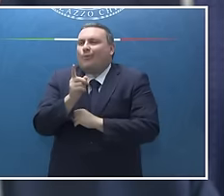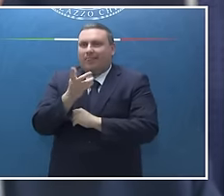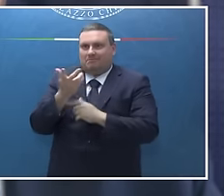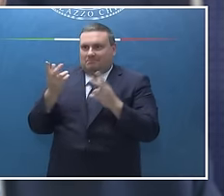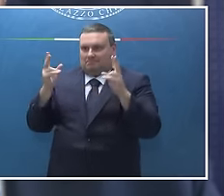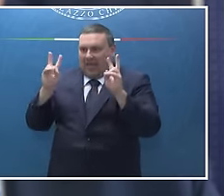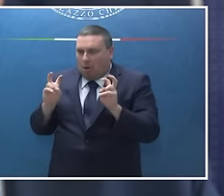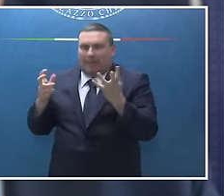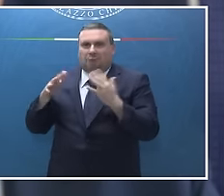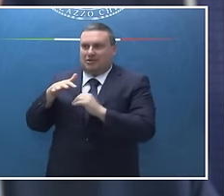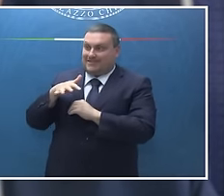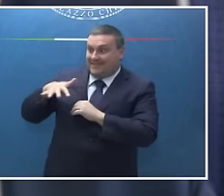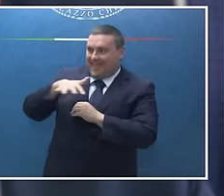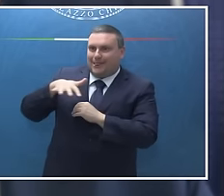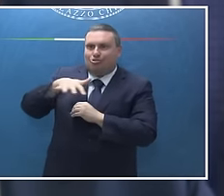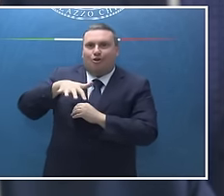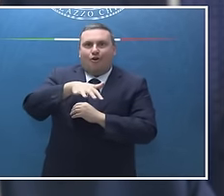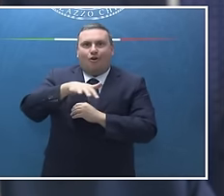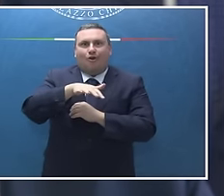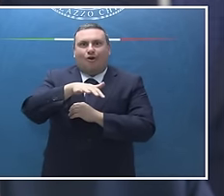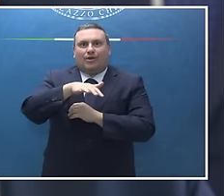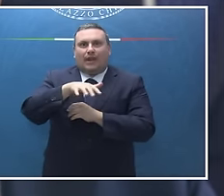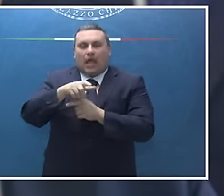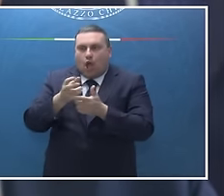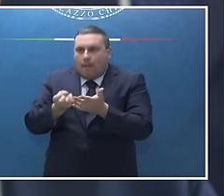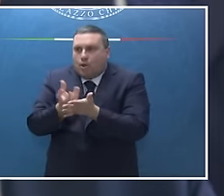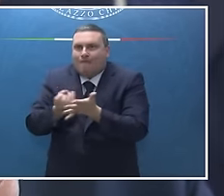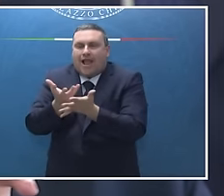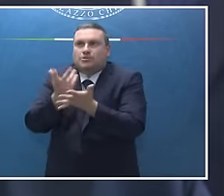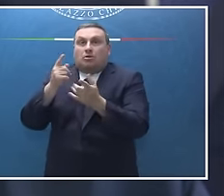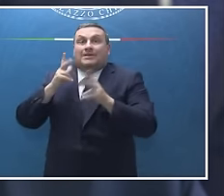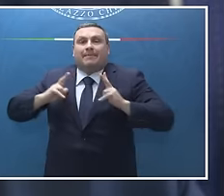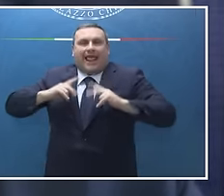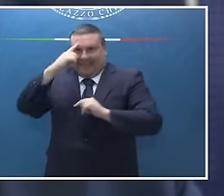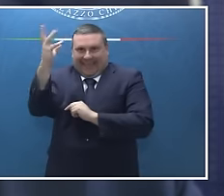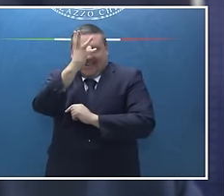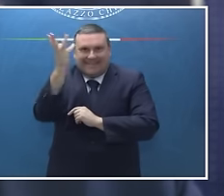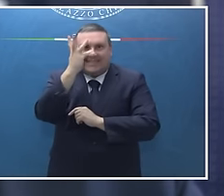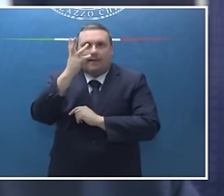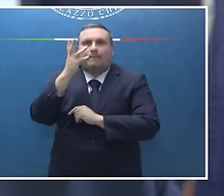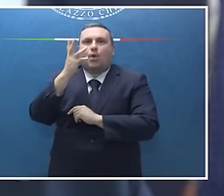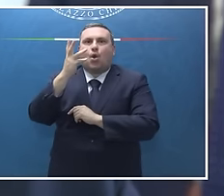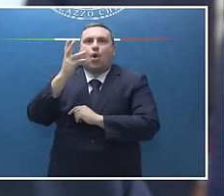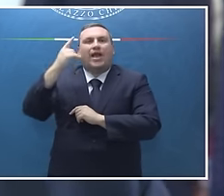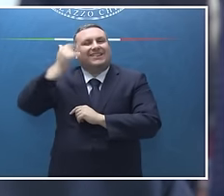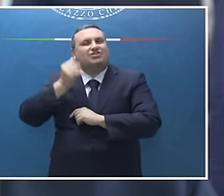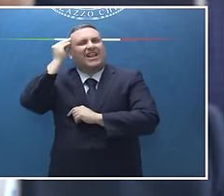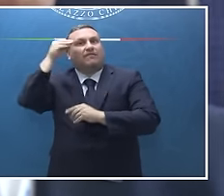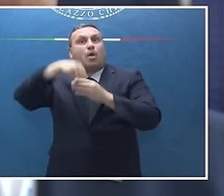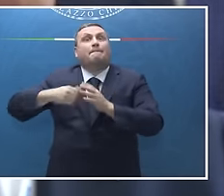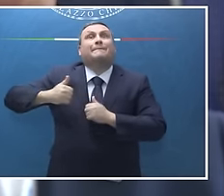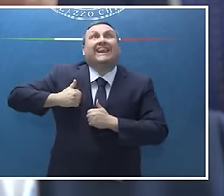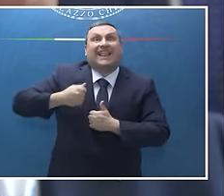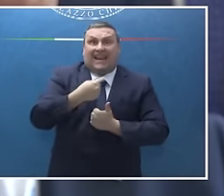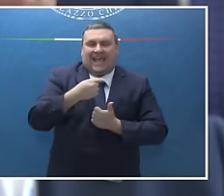in particolare ha suscitato preoccupazioni o speranze? Esempio, l'utilizzo militare in negativo, l'utilizzo